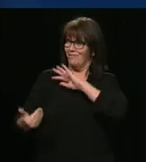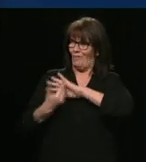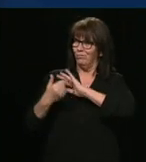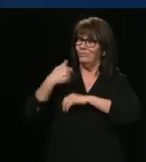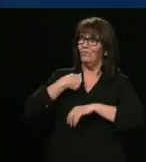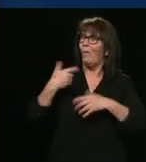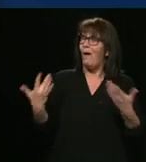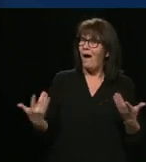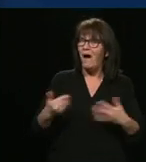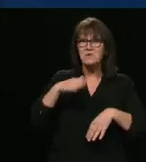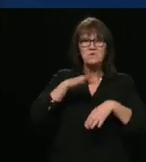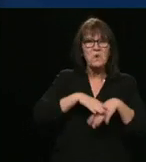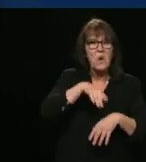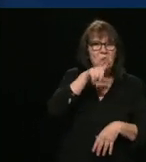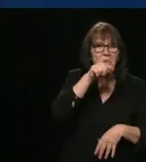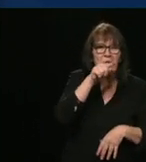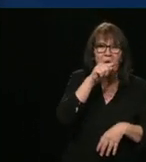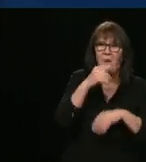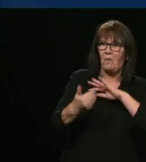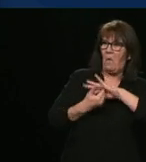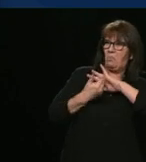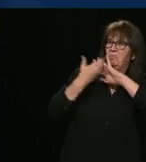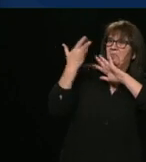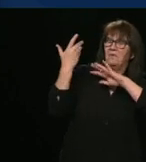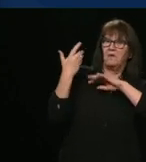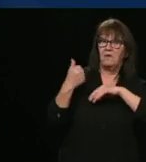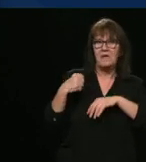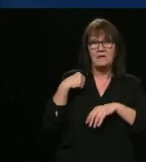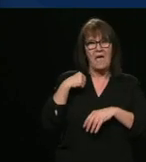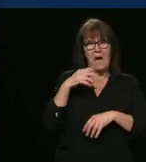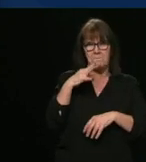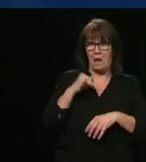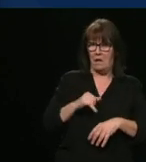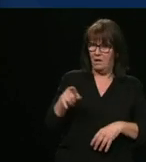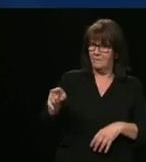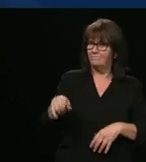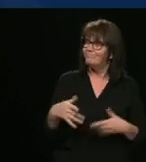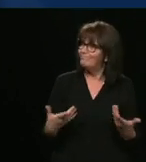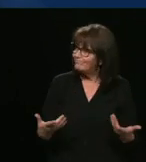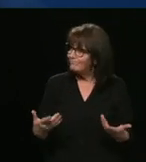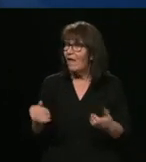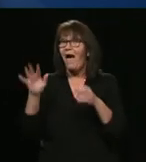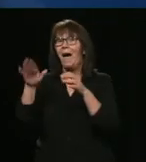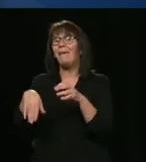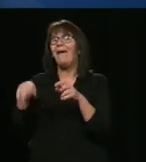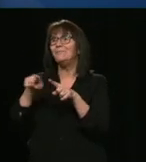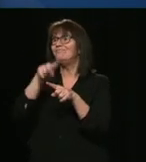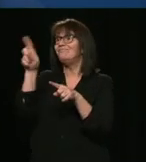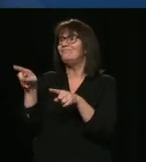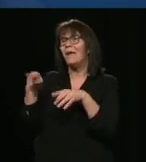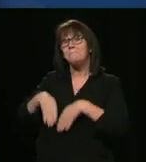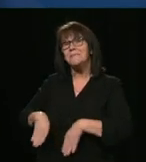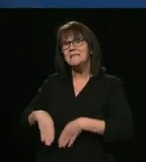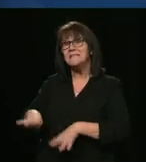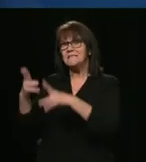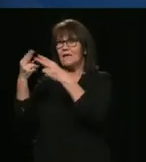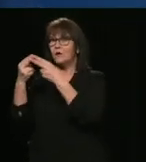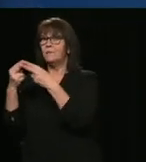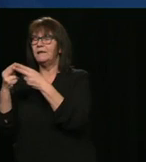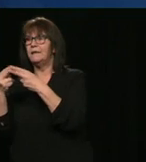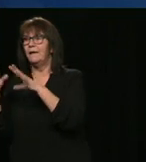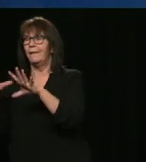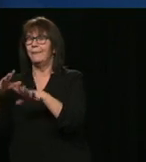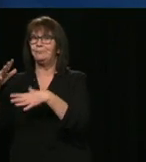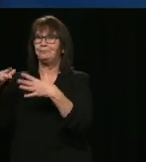question une chose et son contraire, tellement que le ministre de l'Économie a dû par la suite rectifier le tir et corriger